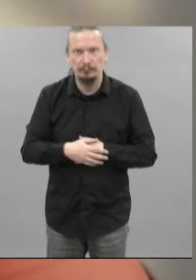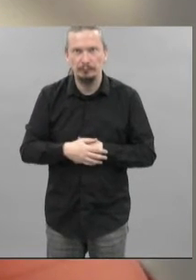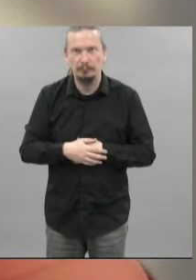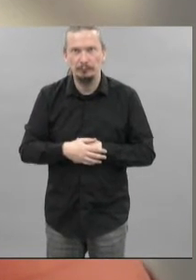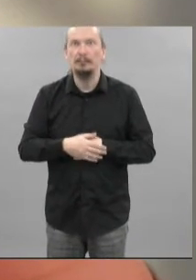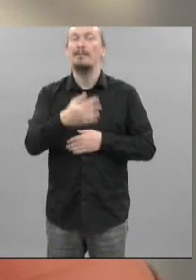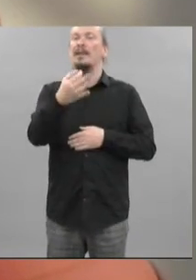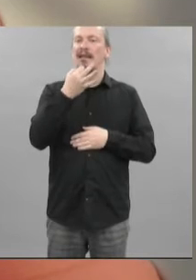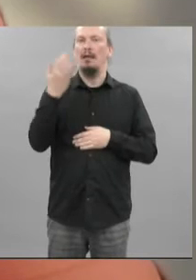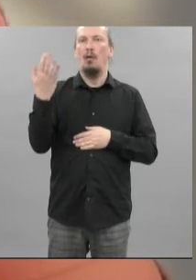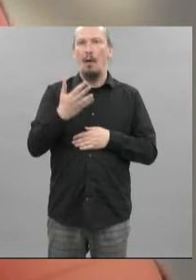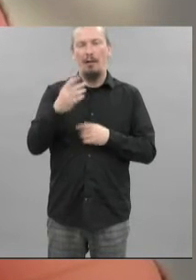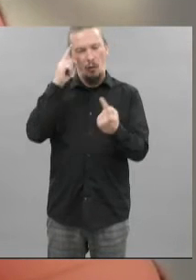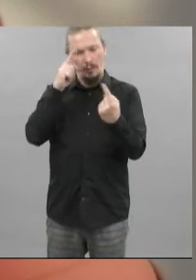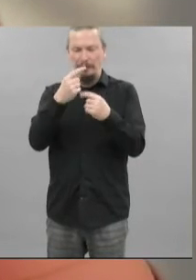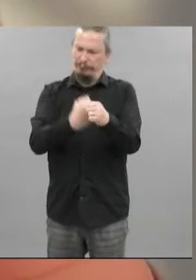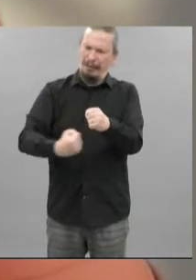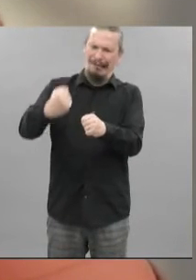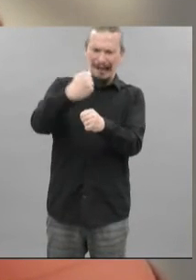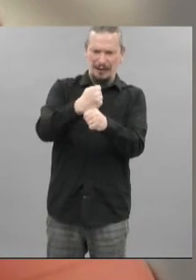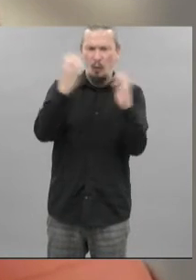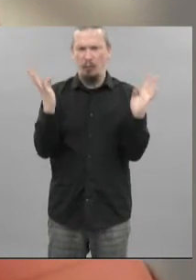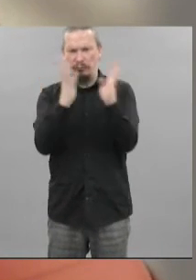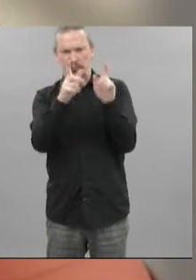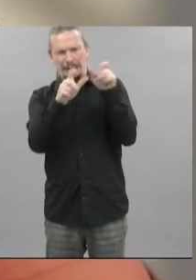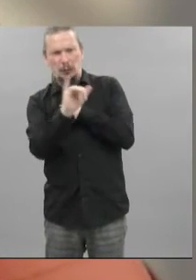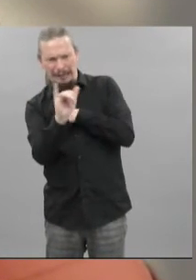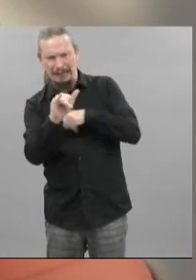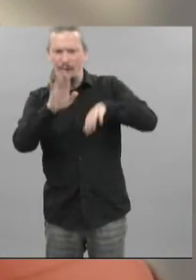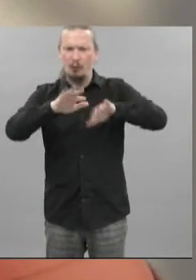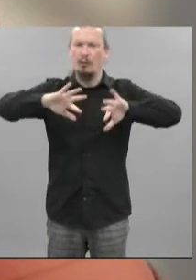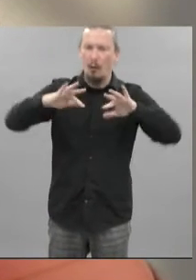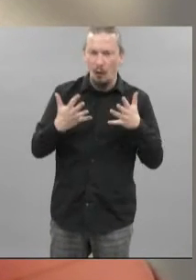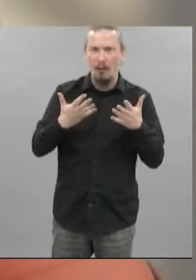que celle-ci porte sur sa création, sa composition et ses modalités de fonctionnement.